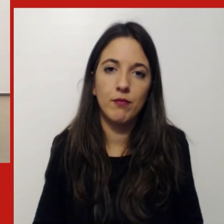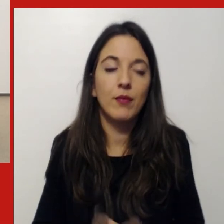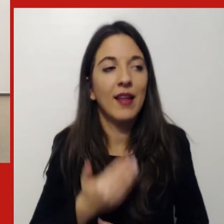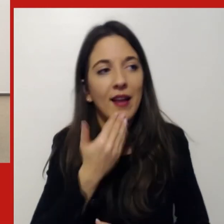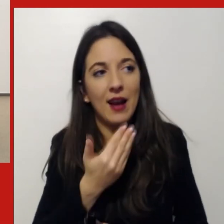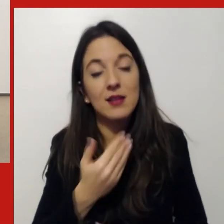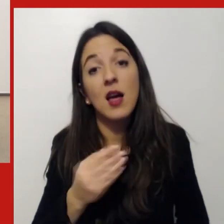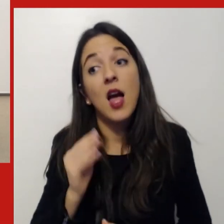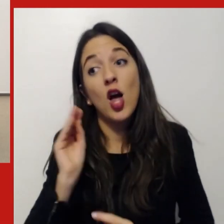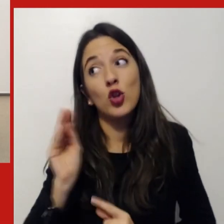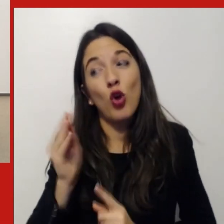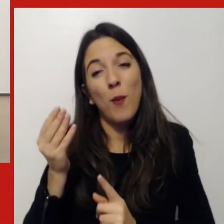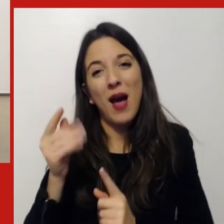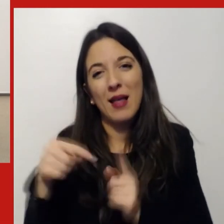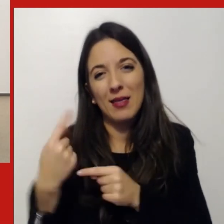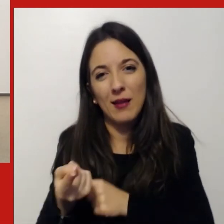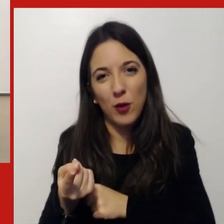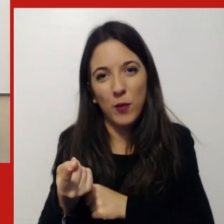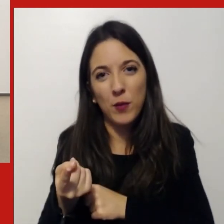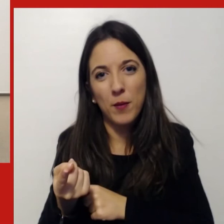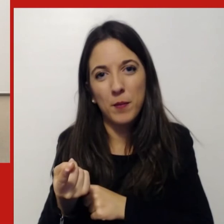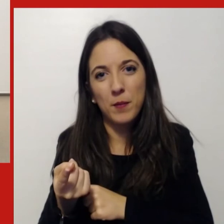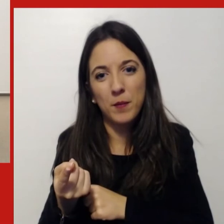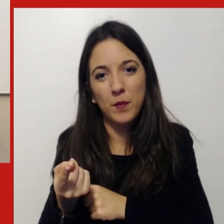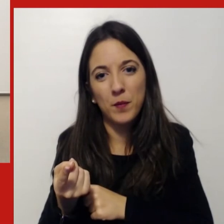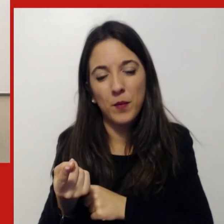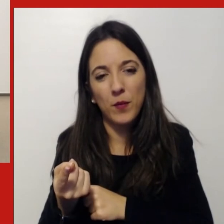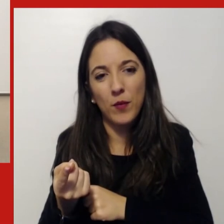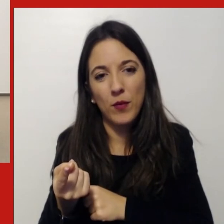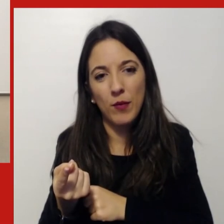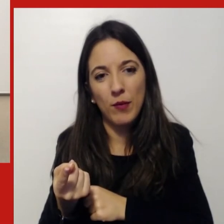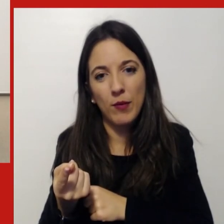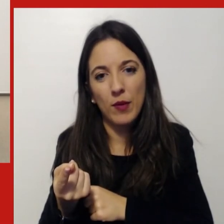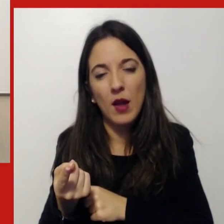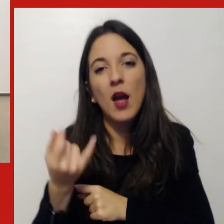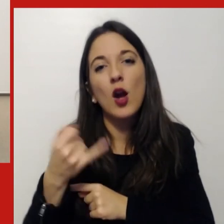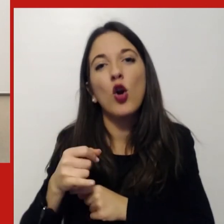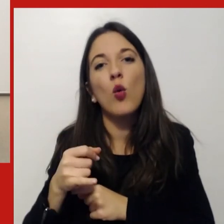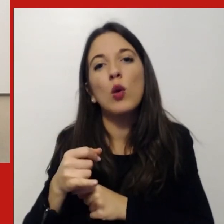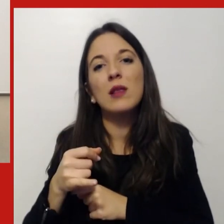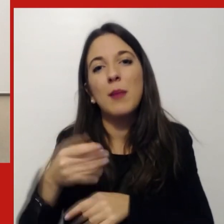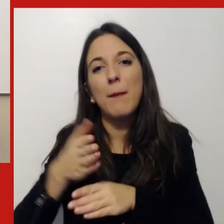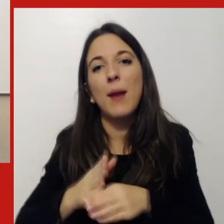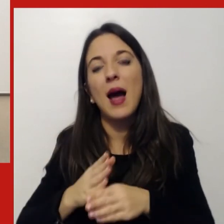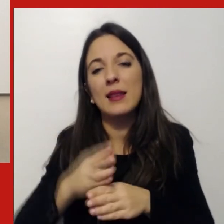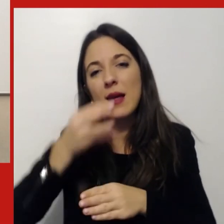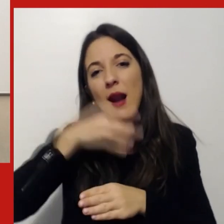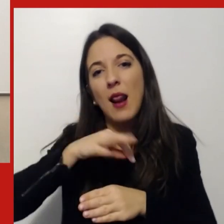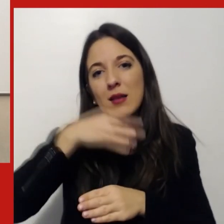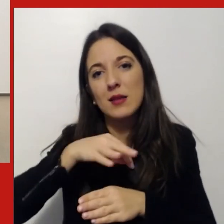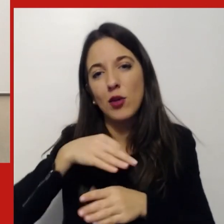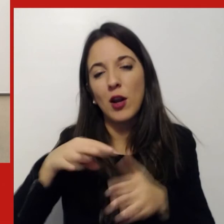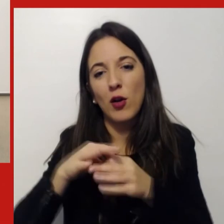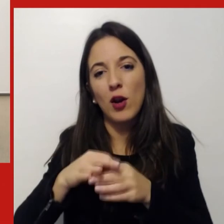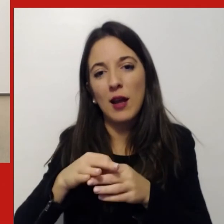si lega un all'ultima parte della tua presentazione scusami quella relativa a questo tasso magari di abbandono in maggior disagio che